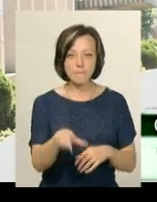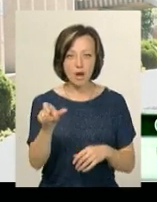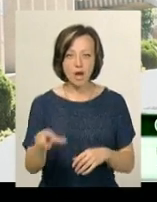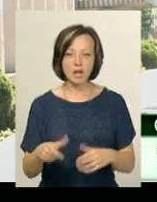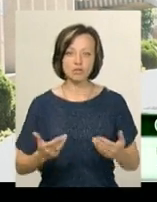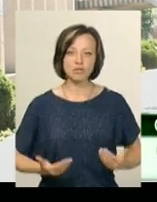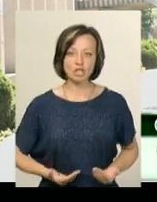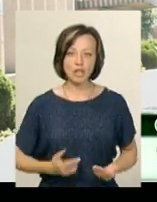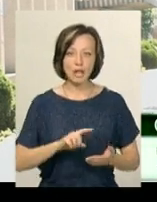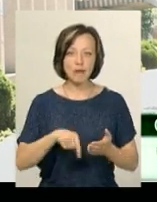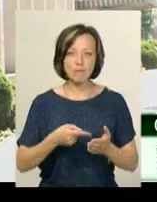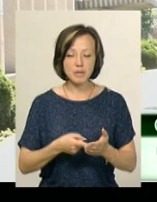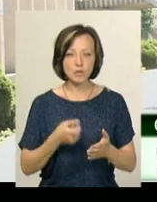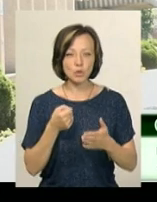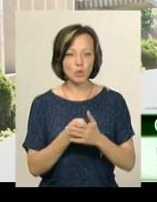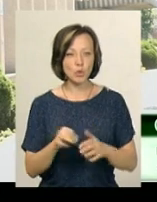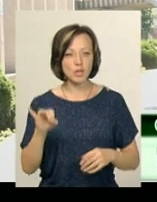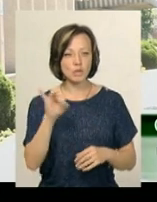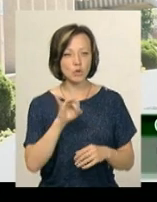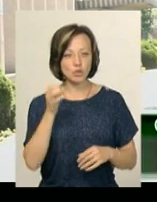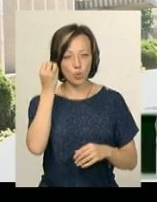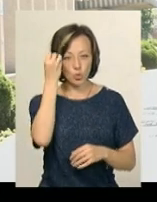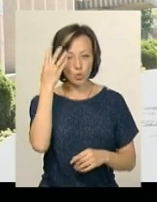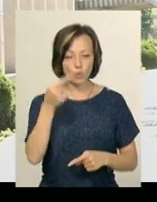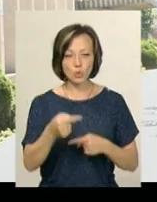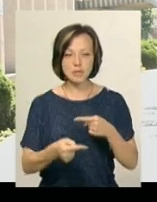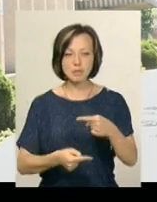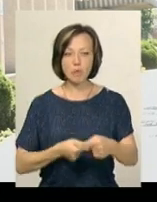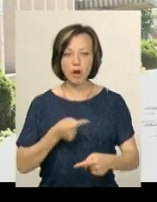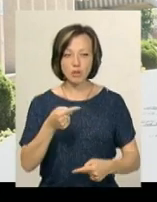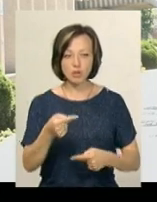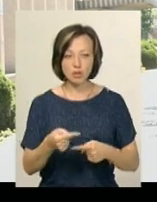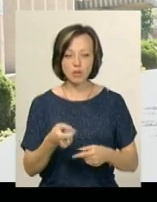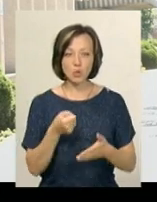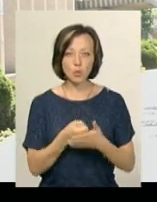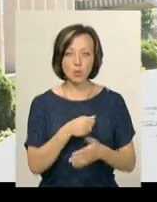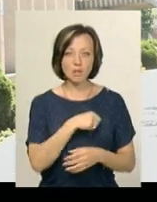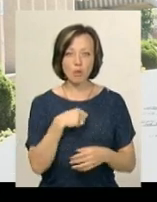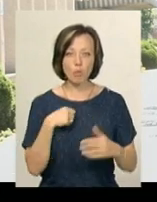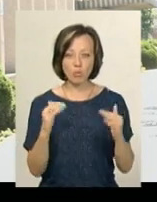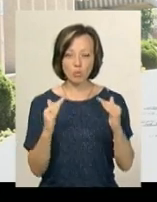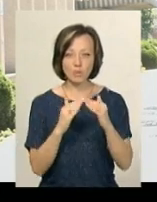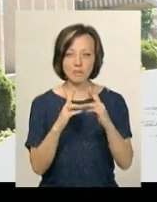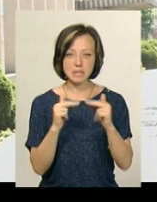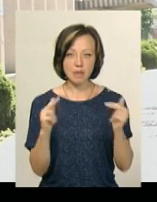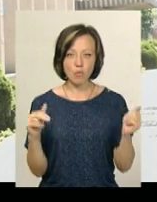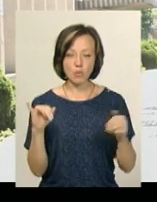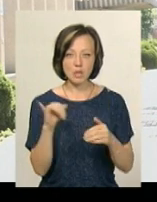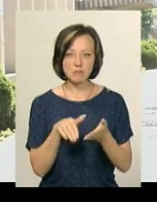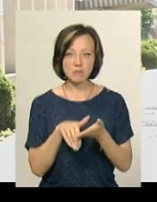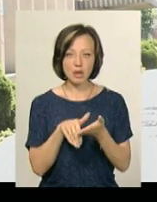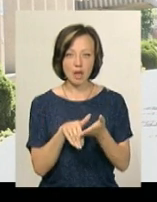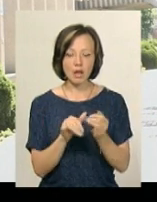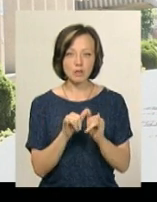жителів міста до історично-культурної спадщини. безпосередньо до самої будівлі замку, а також сприяти